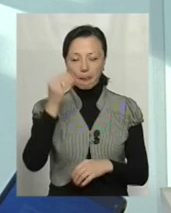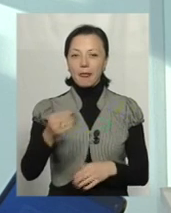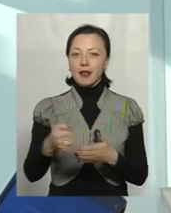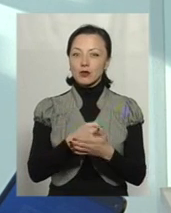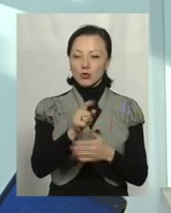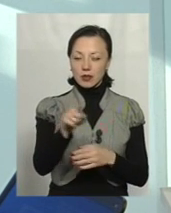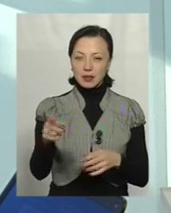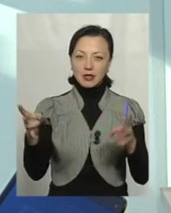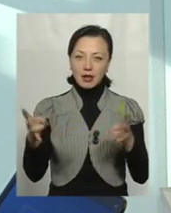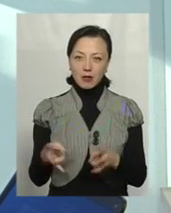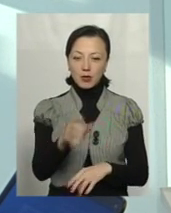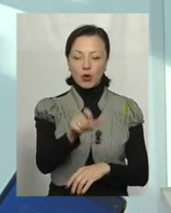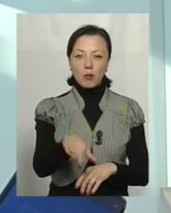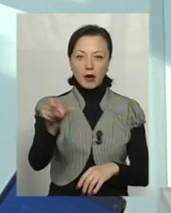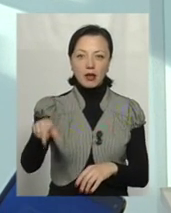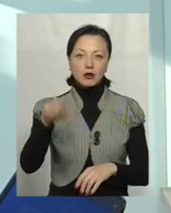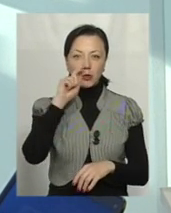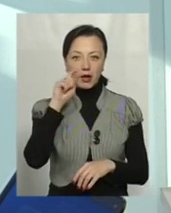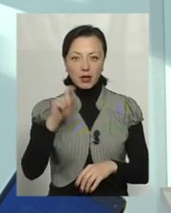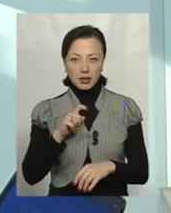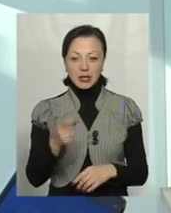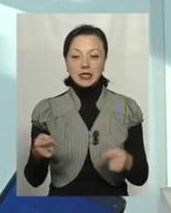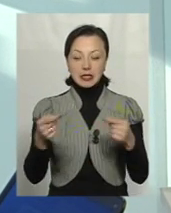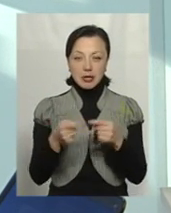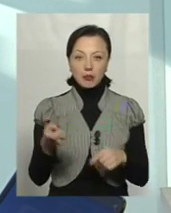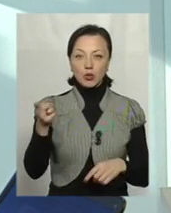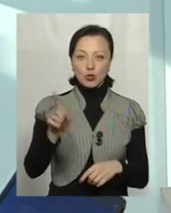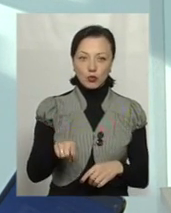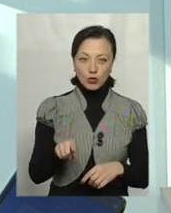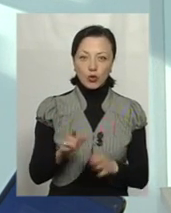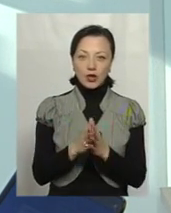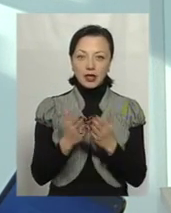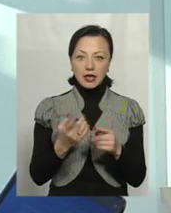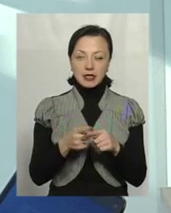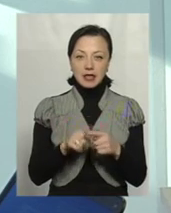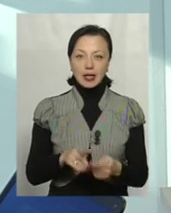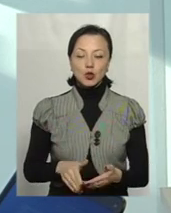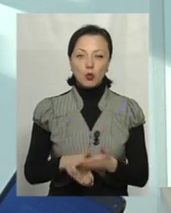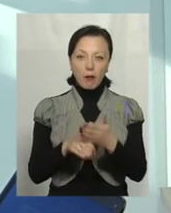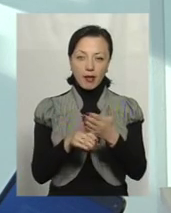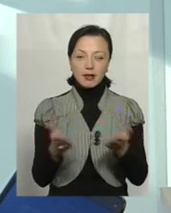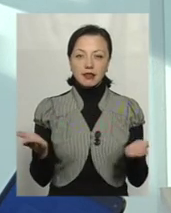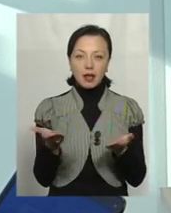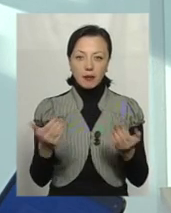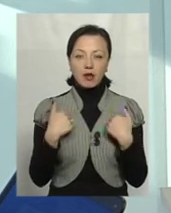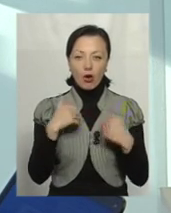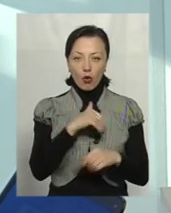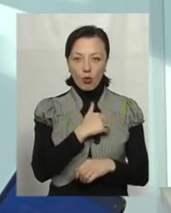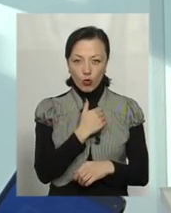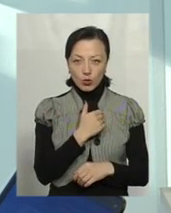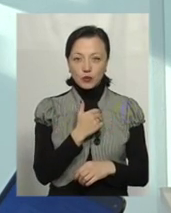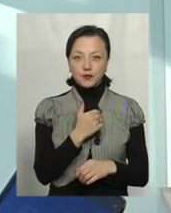Стукатись треба до громадян України. Саме тому книга – це інструмент, з яким я хочу